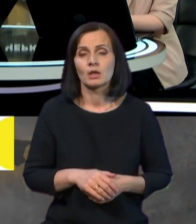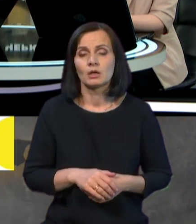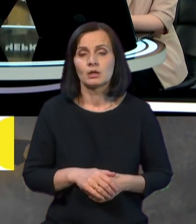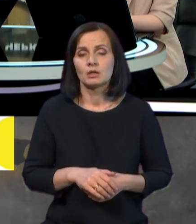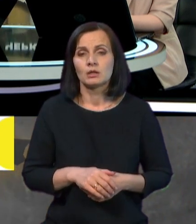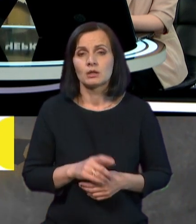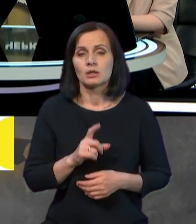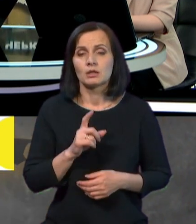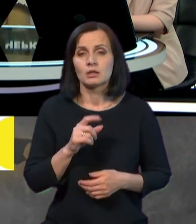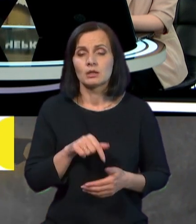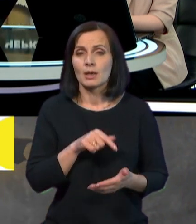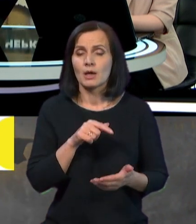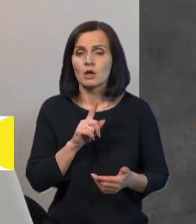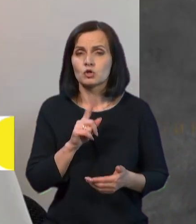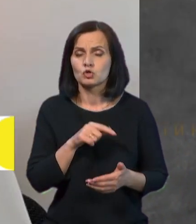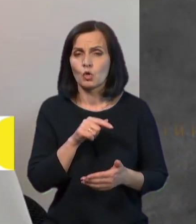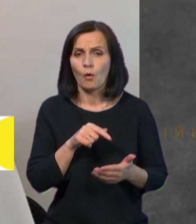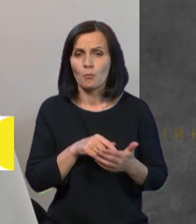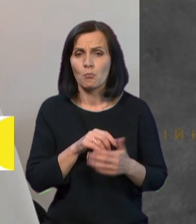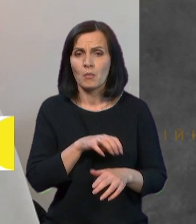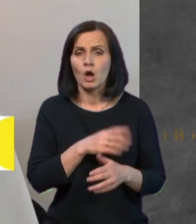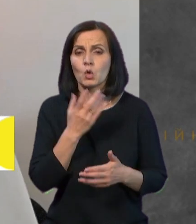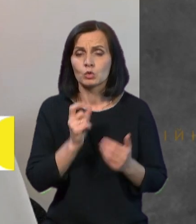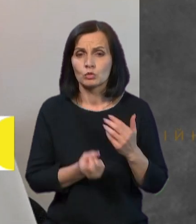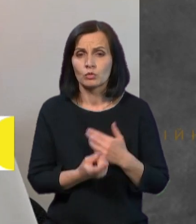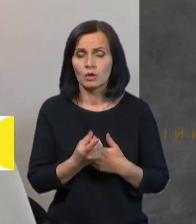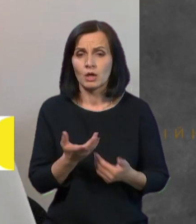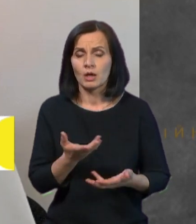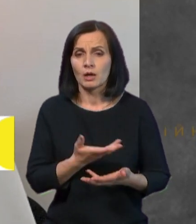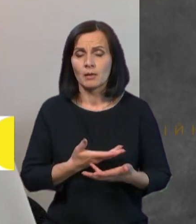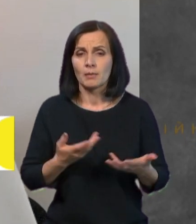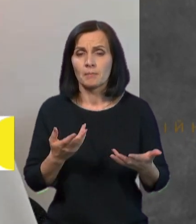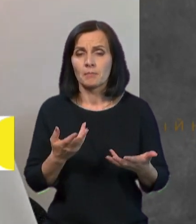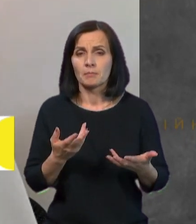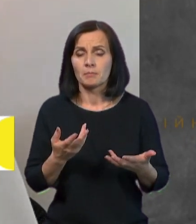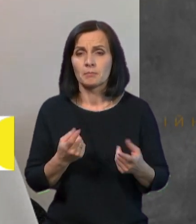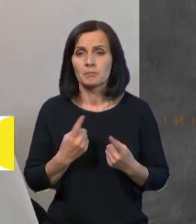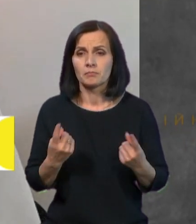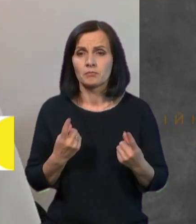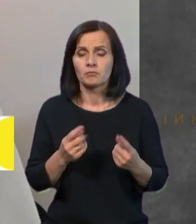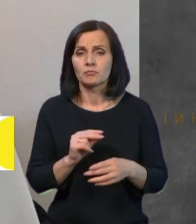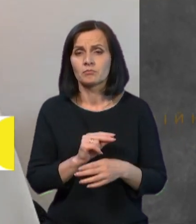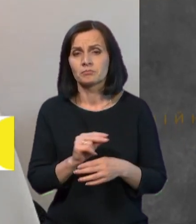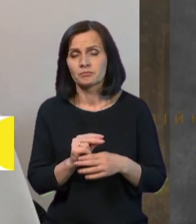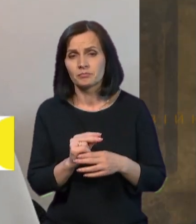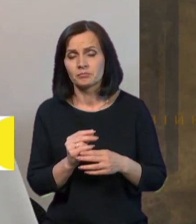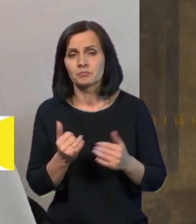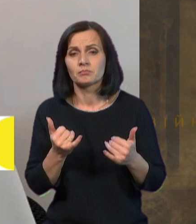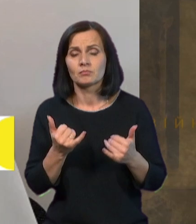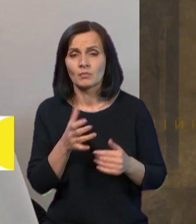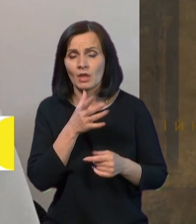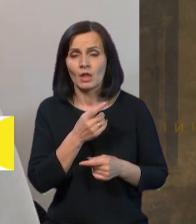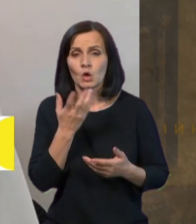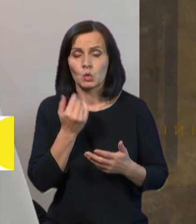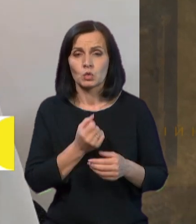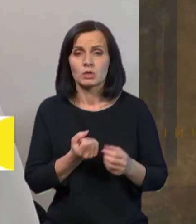питання алергії, коли вона вже виникла, ми, звичайно, беремо до уваги і лікування симптоматичне, на період, коли